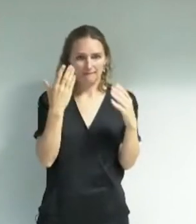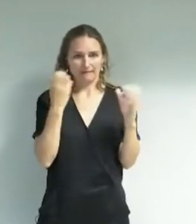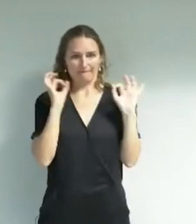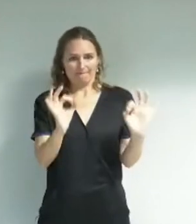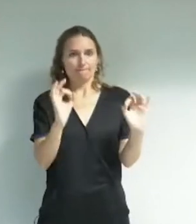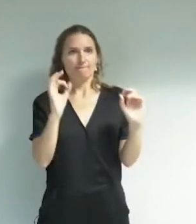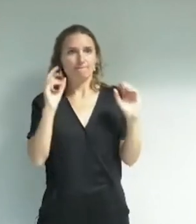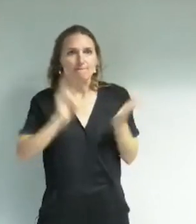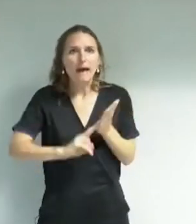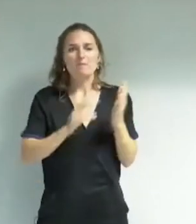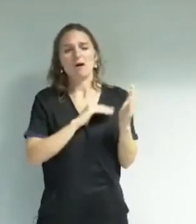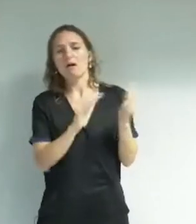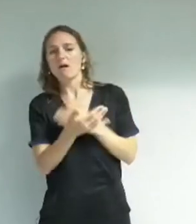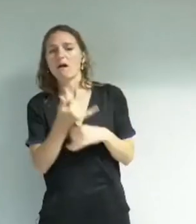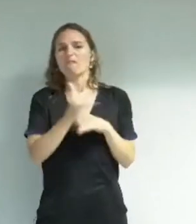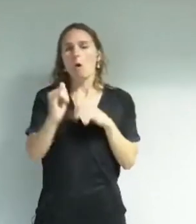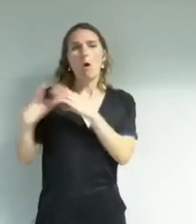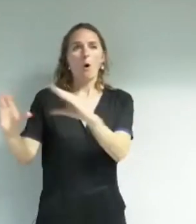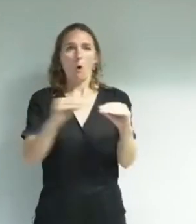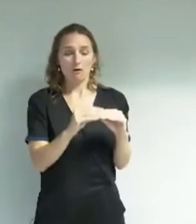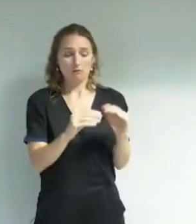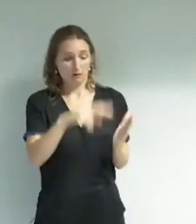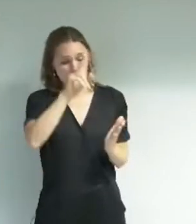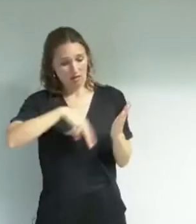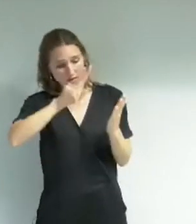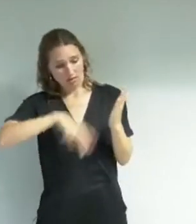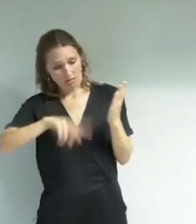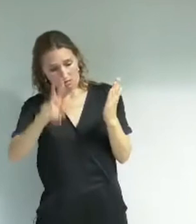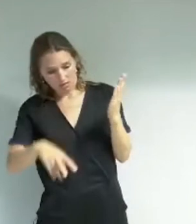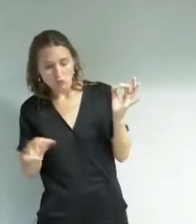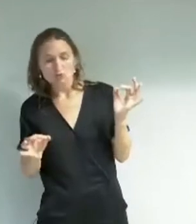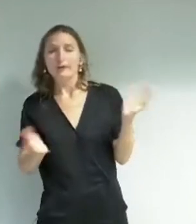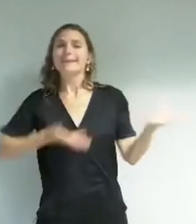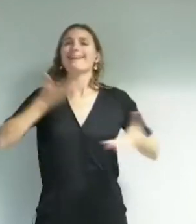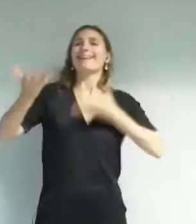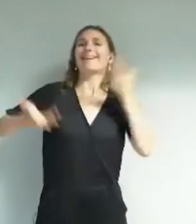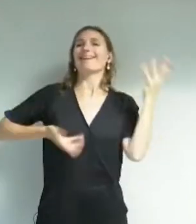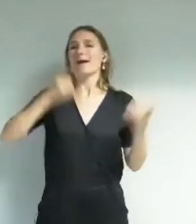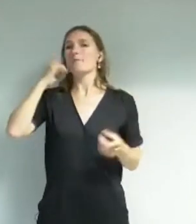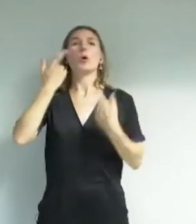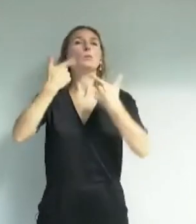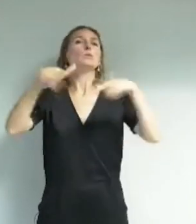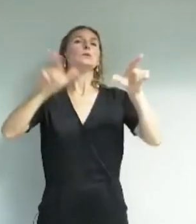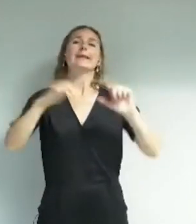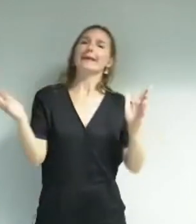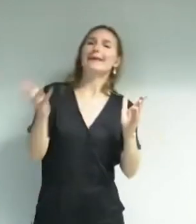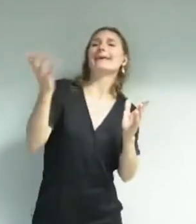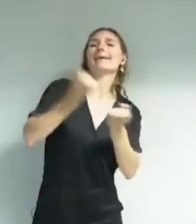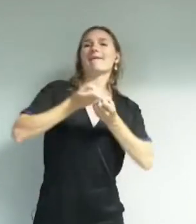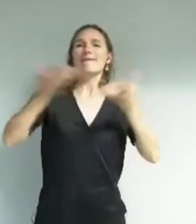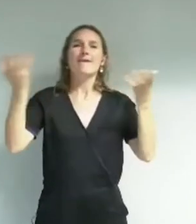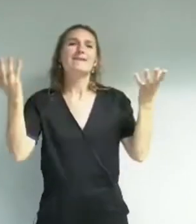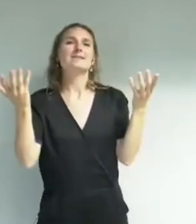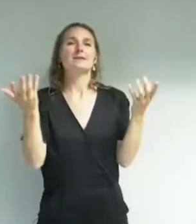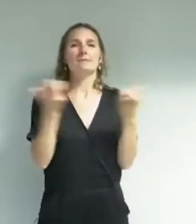des déclarations qui évoquent, je cite, le développement des grandes figures de la musique. On supprime la subvention aux musiciens mais on parle des